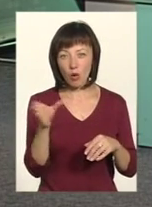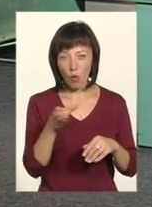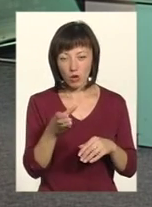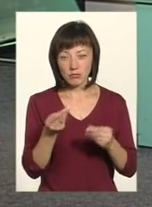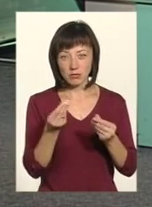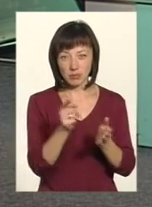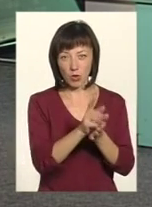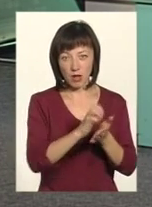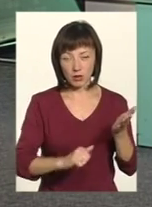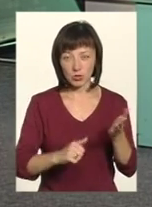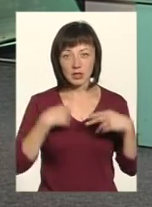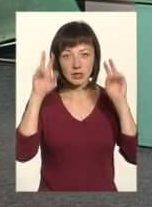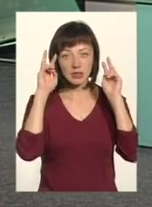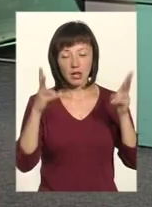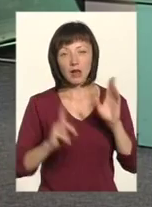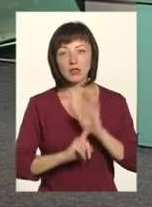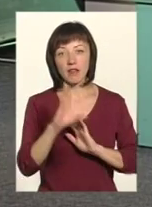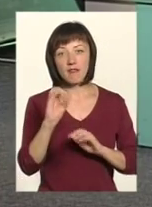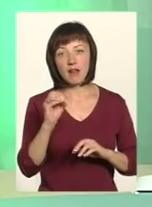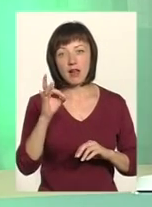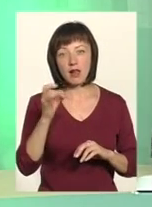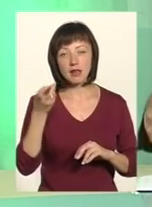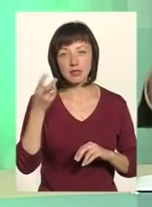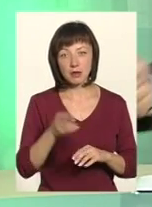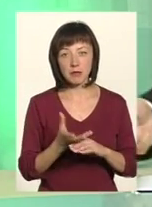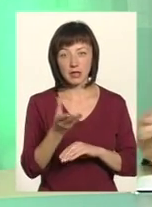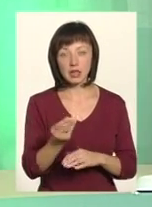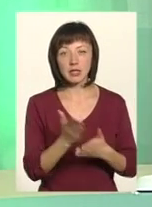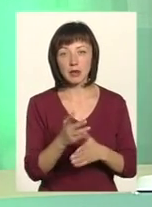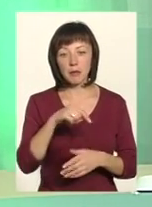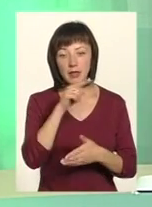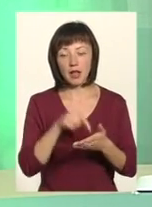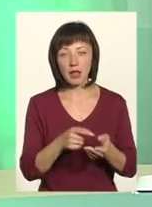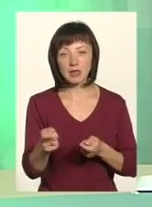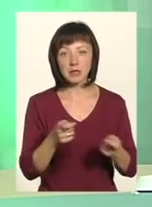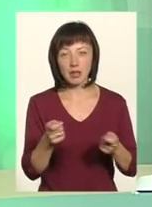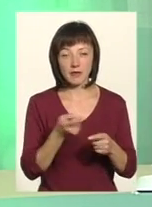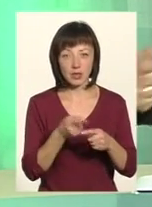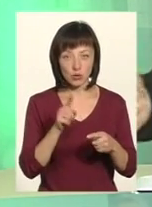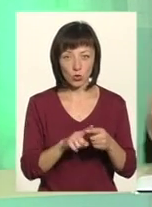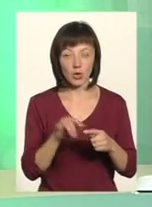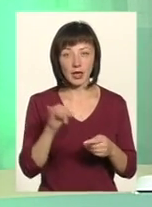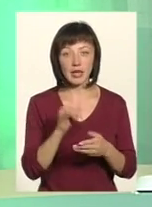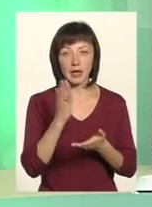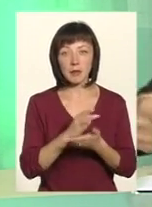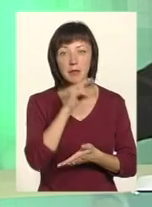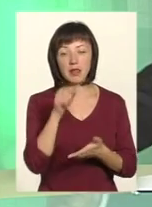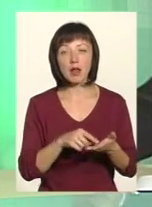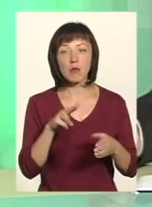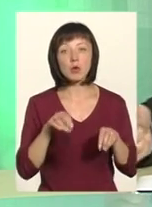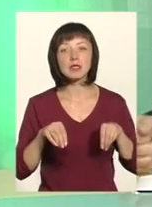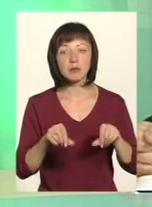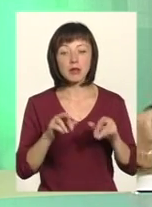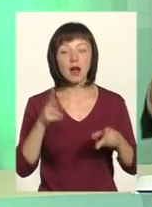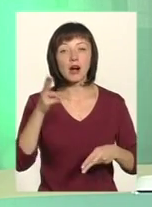напої, але я не знаю, як він буде з вересня місяця платитись, бо є питання адміністрування цих послуг і так далі. І є питання по землі, як він